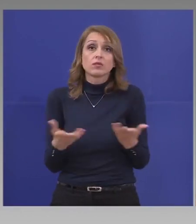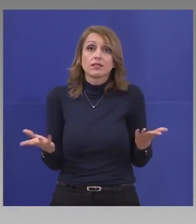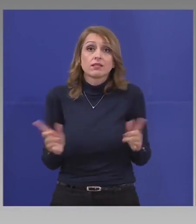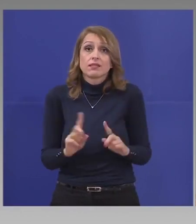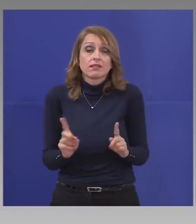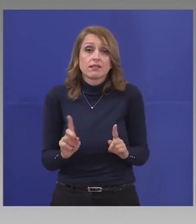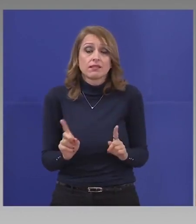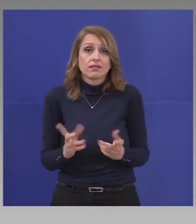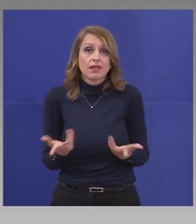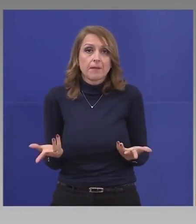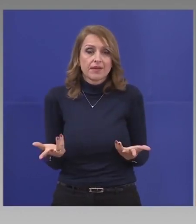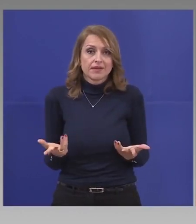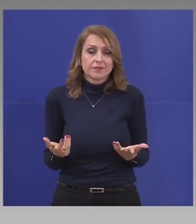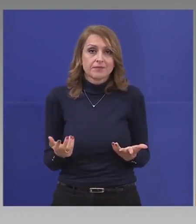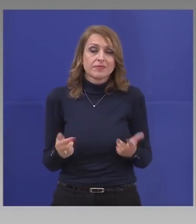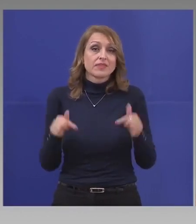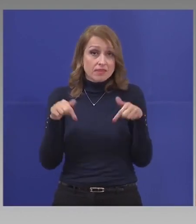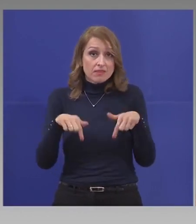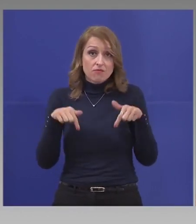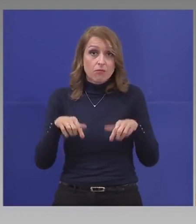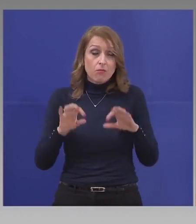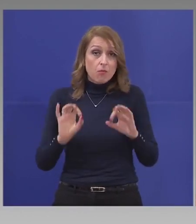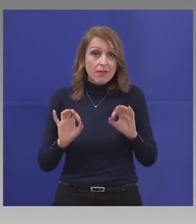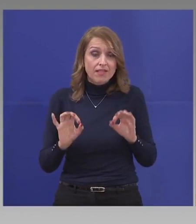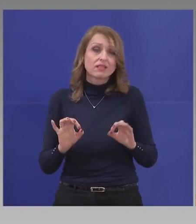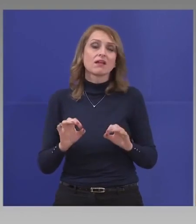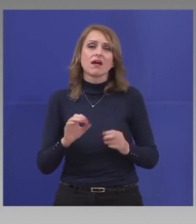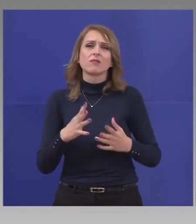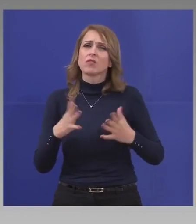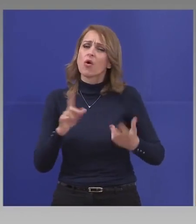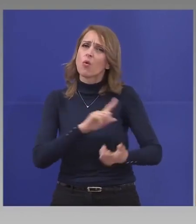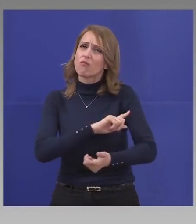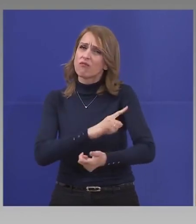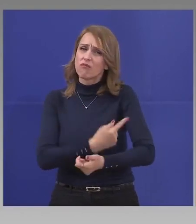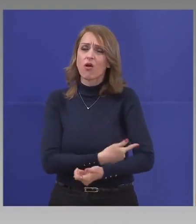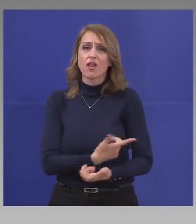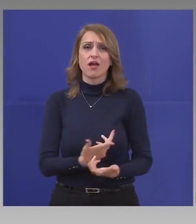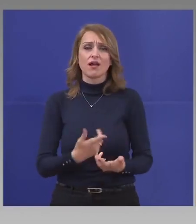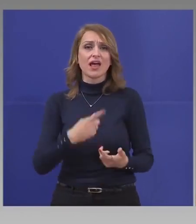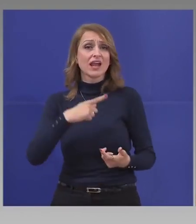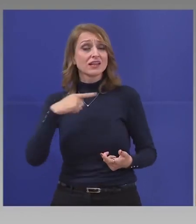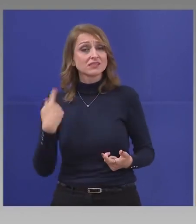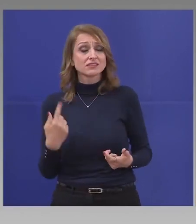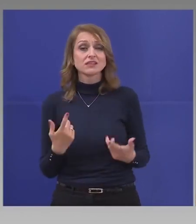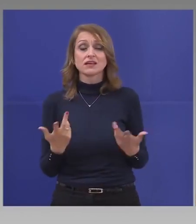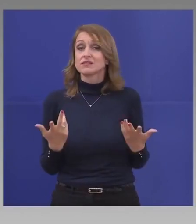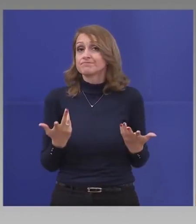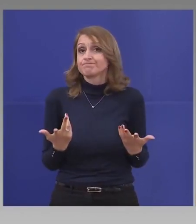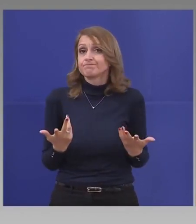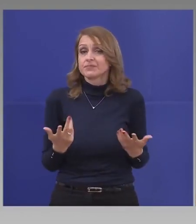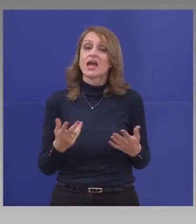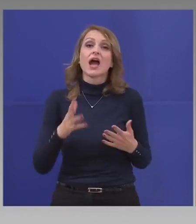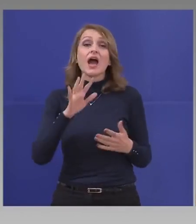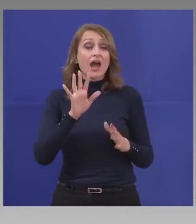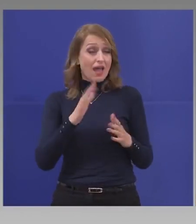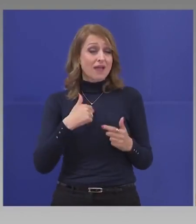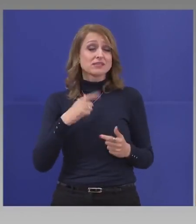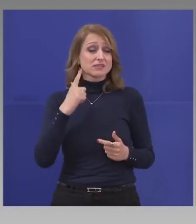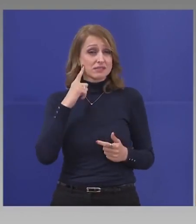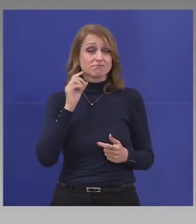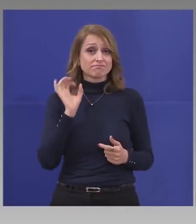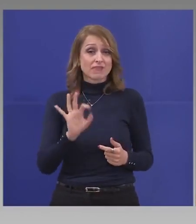И в момента дет се вика с много воля, риск, но защото съм убеден, че ако не успееме да